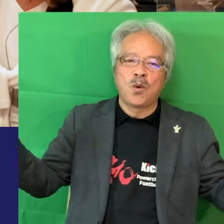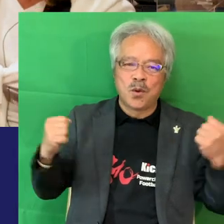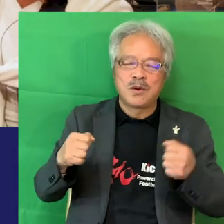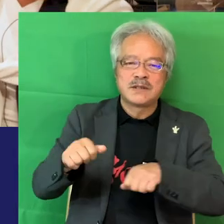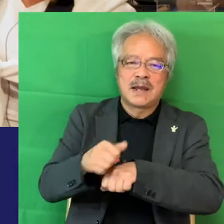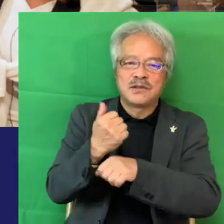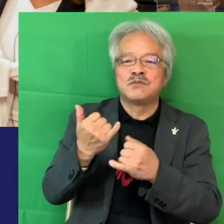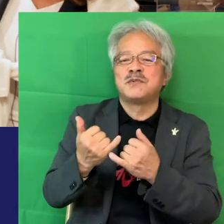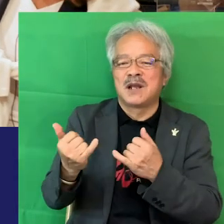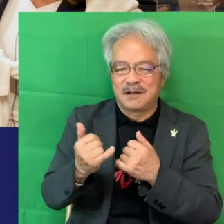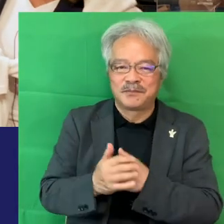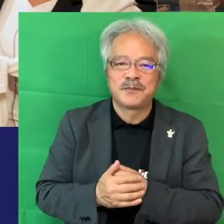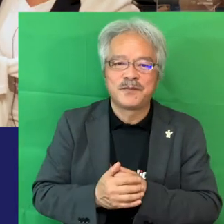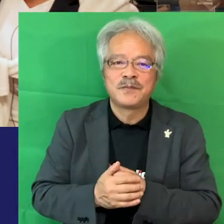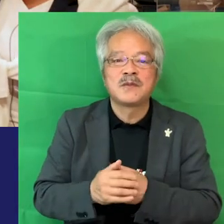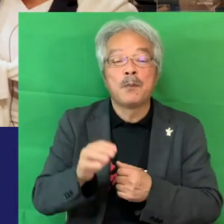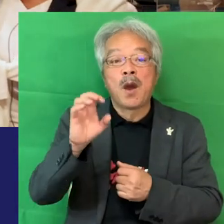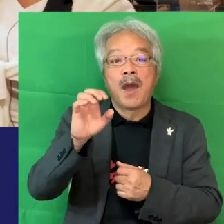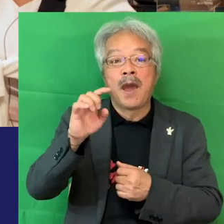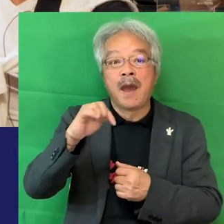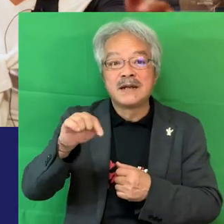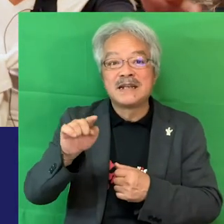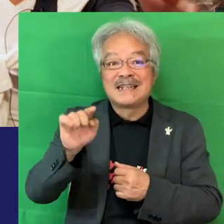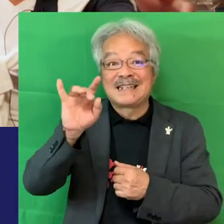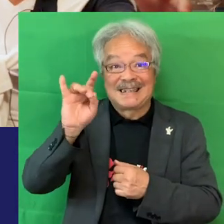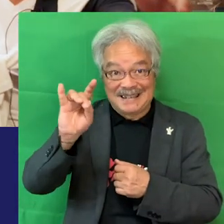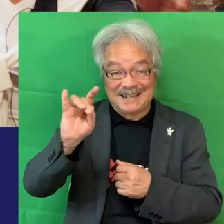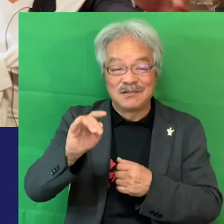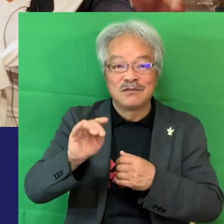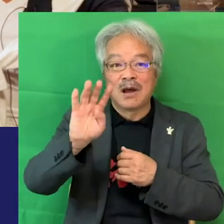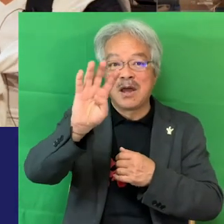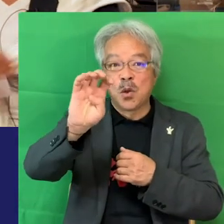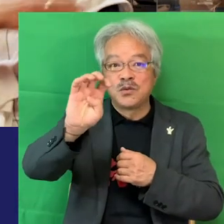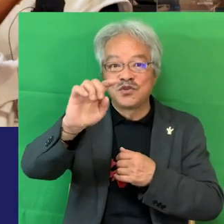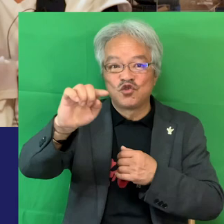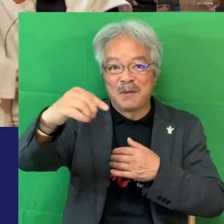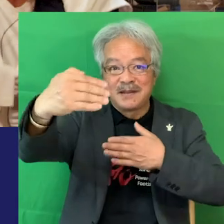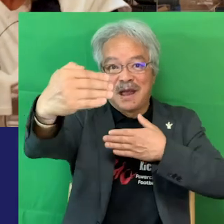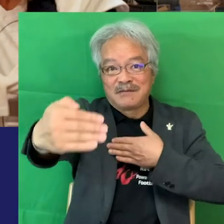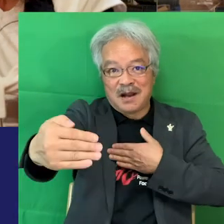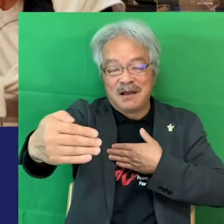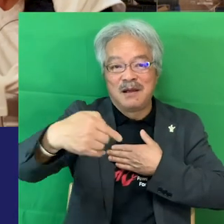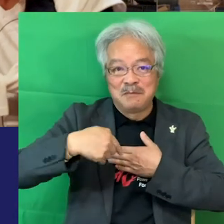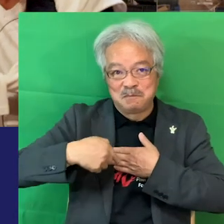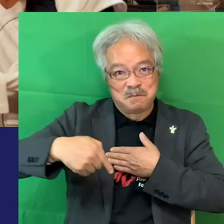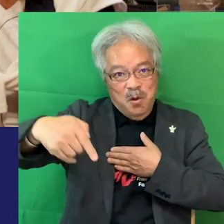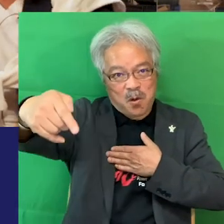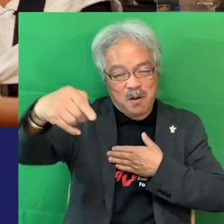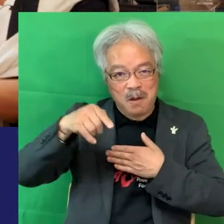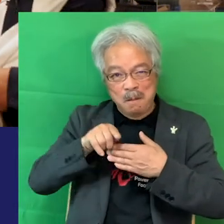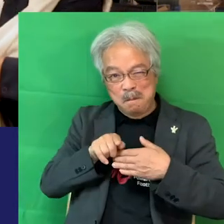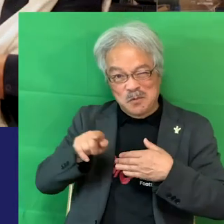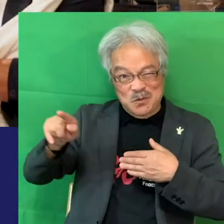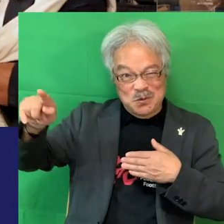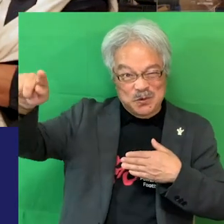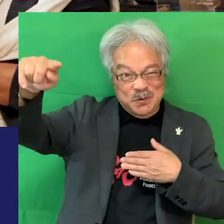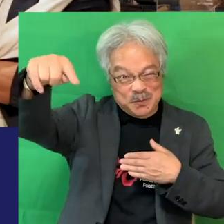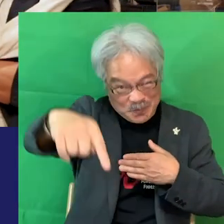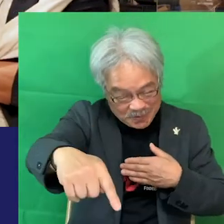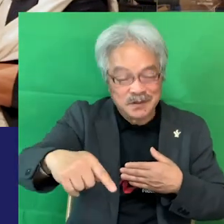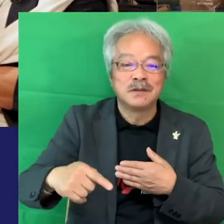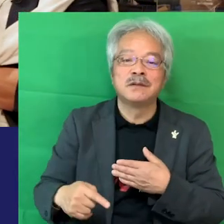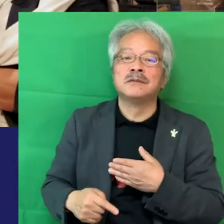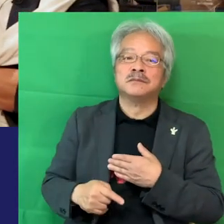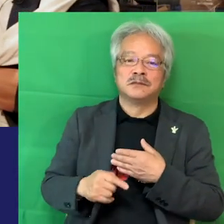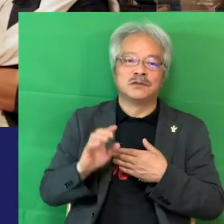らないとエンヒキは40mぐらいのフリキックカーブかけてボール落としますからすごいねエンヒキさん